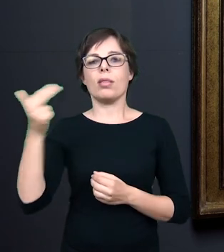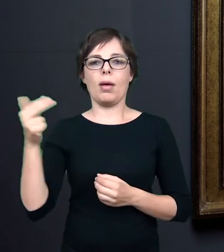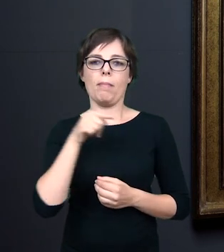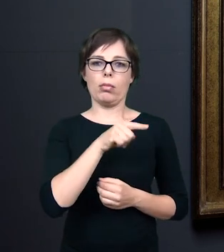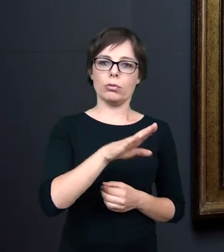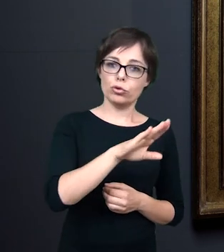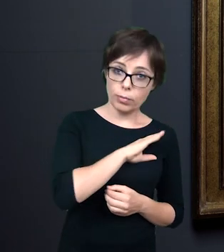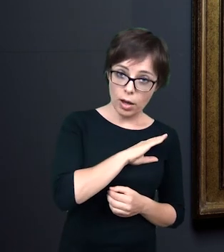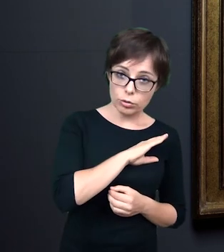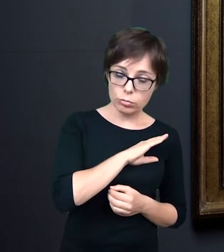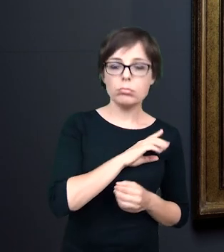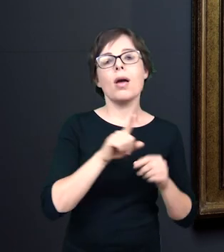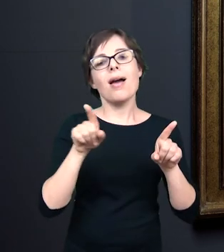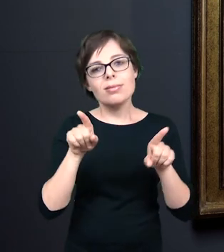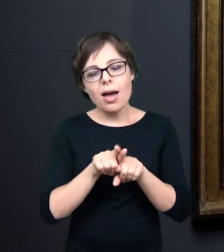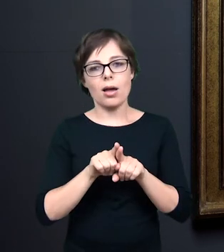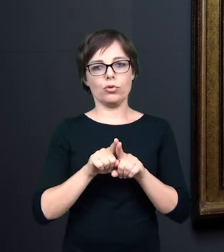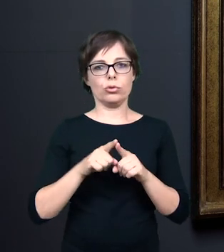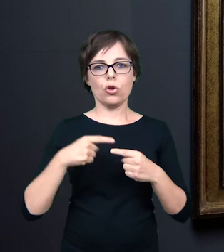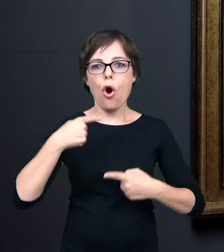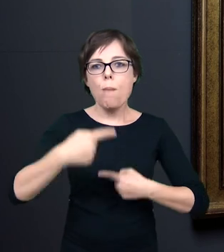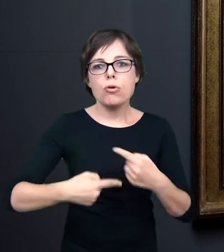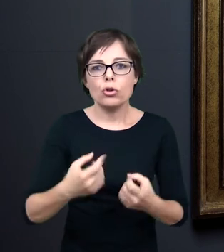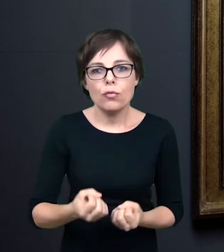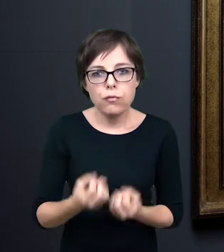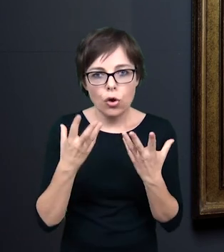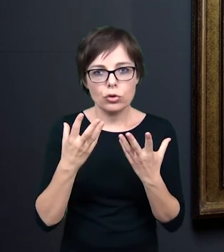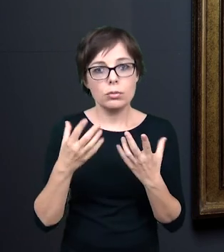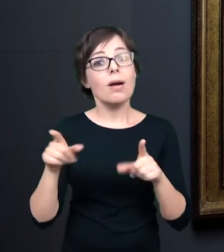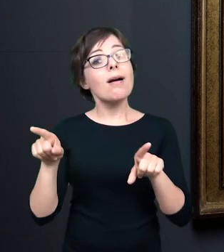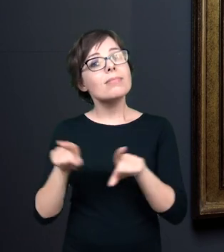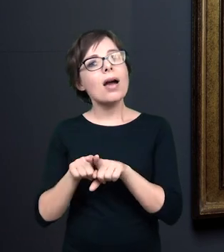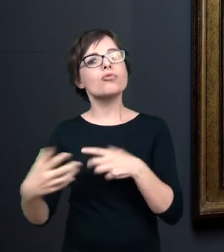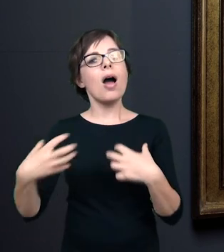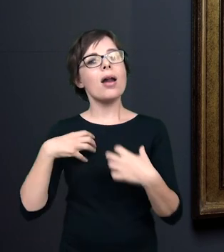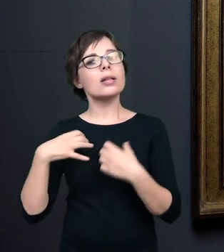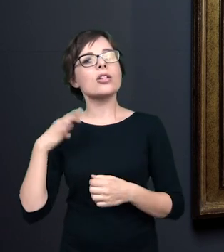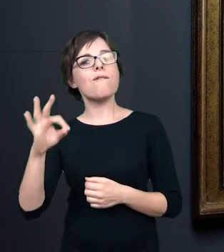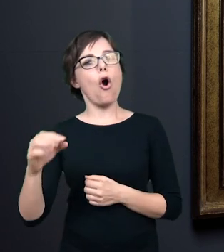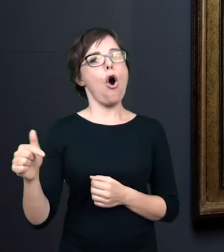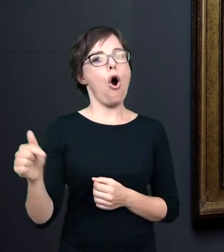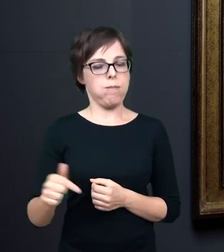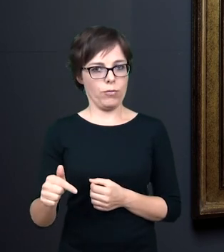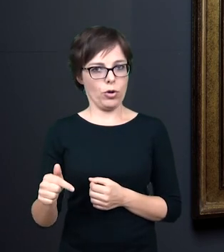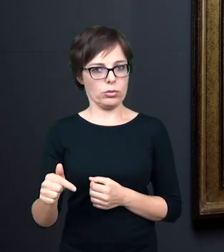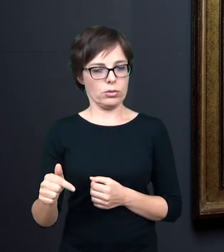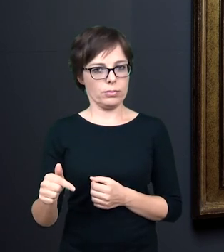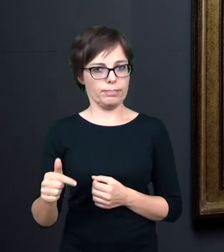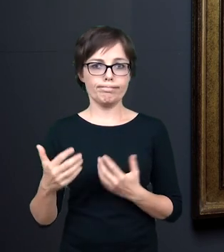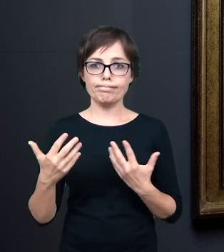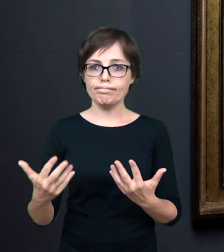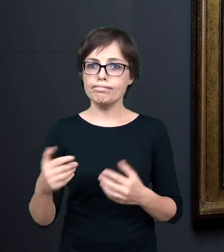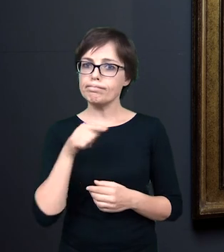procesu twórczego, obok obowiązku artysty, który Malczewski rozumiał w bardzo różny